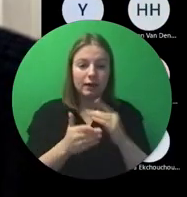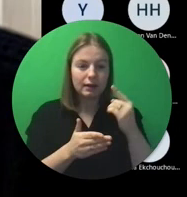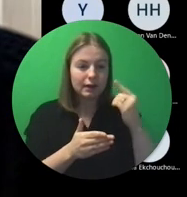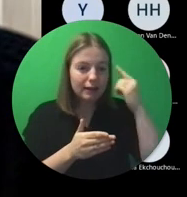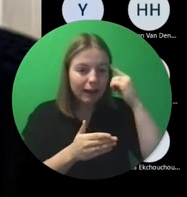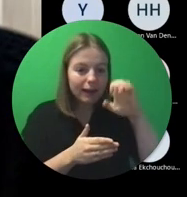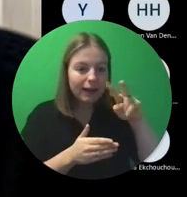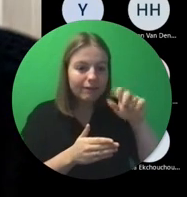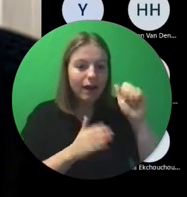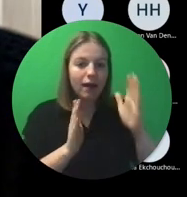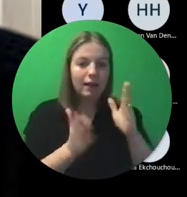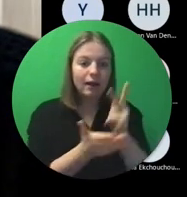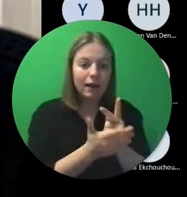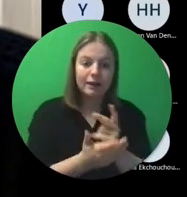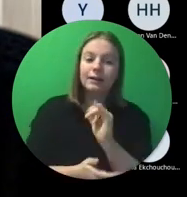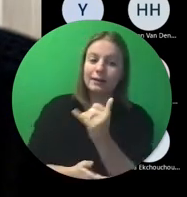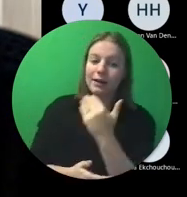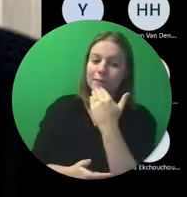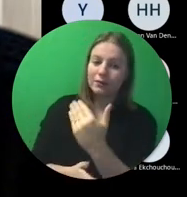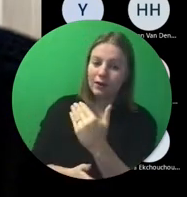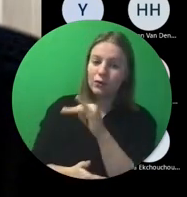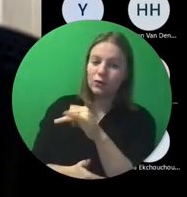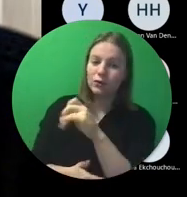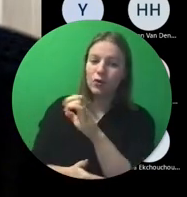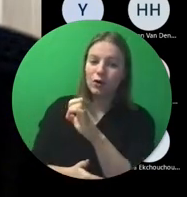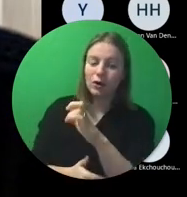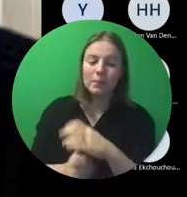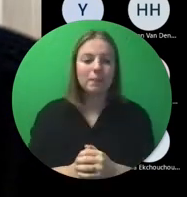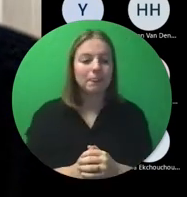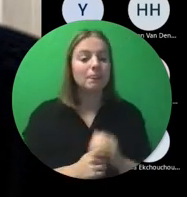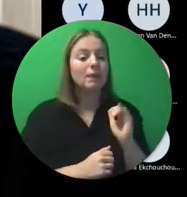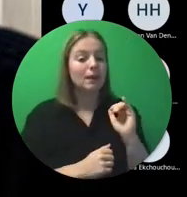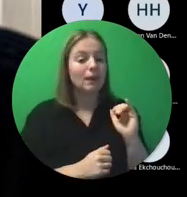zit. Ja, dankjewel. Ja, oké. Ja.